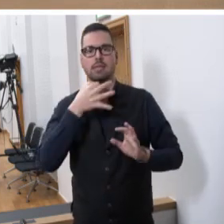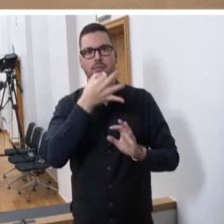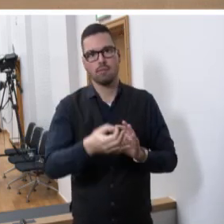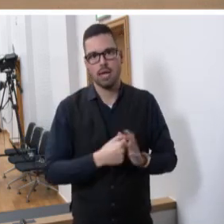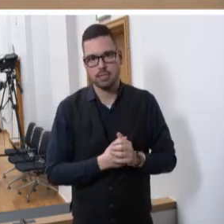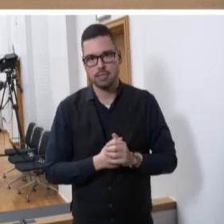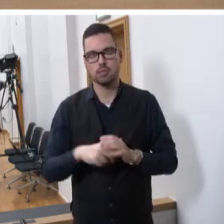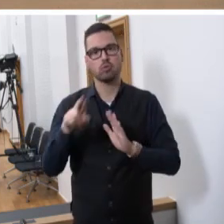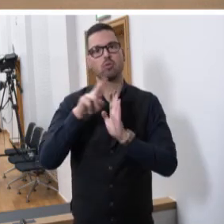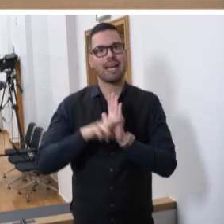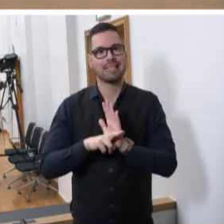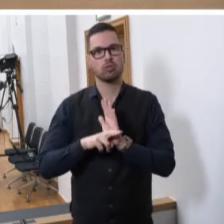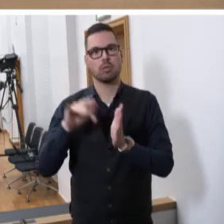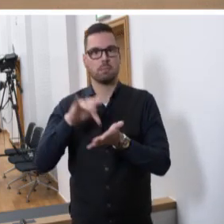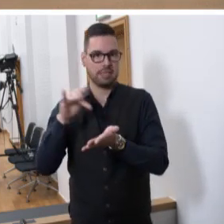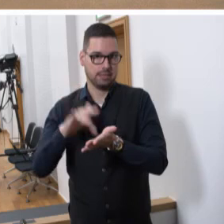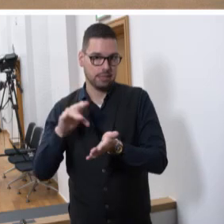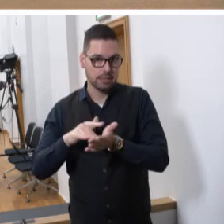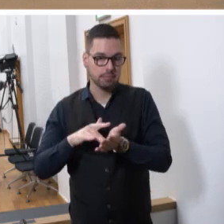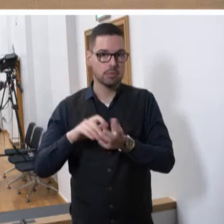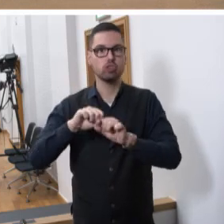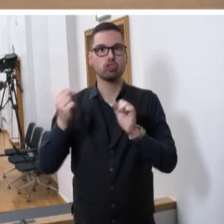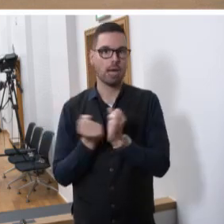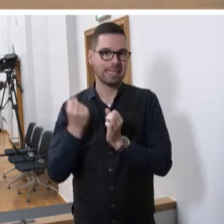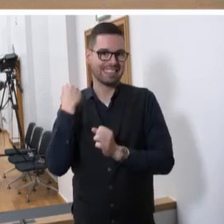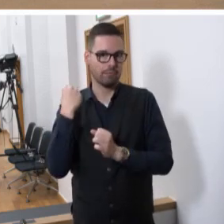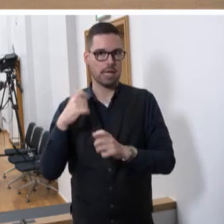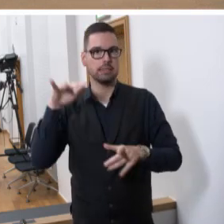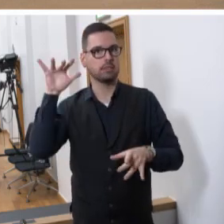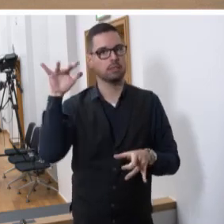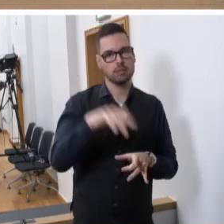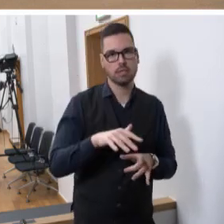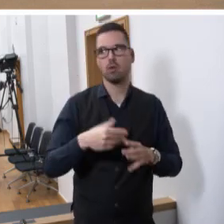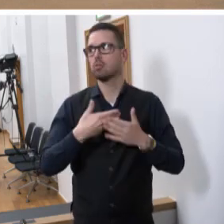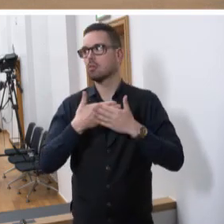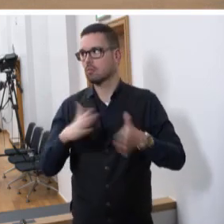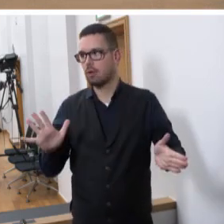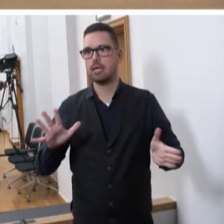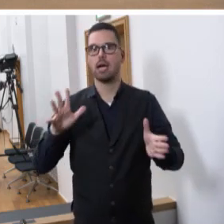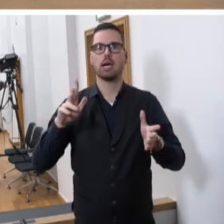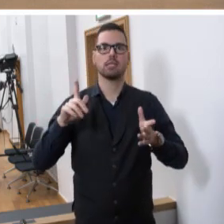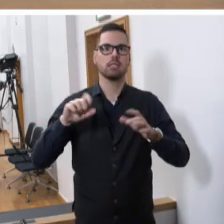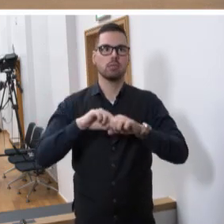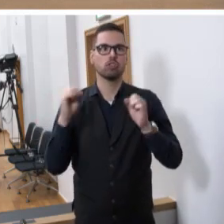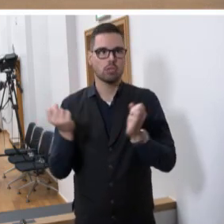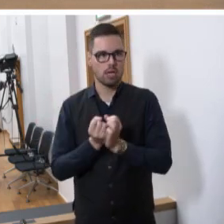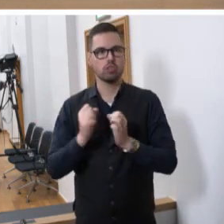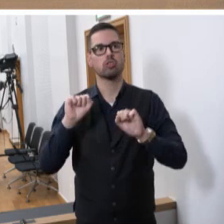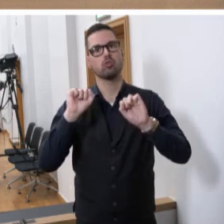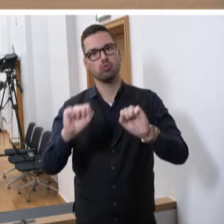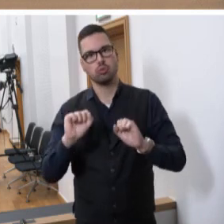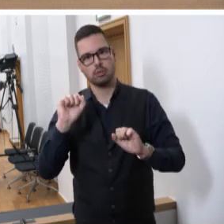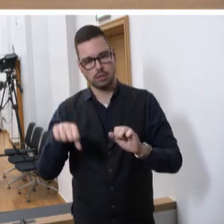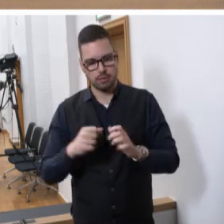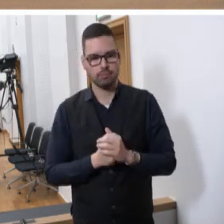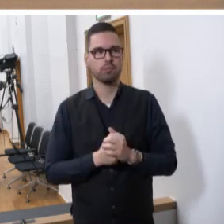dass durch das Rechtsstaatsprinzip die Staatsgewalt an das geltende Recht gebunden und die Freiheit des Einzelnen vor staatlichen Eingriffen geschützt